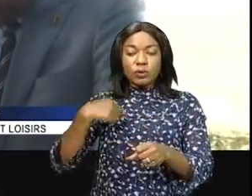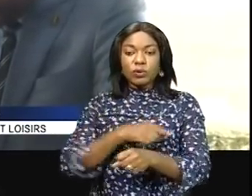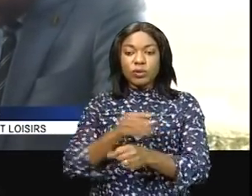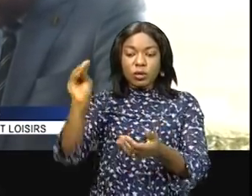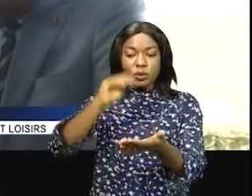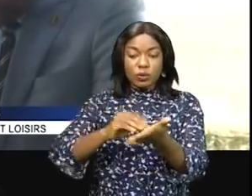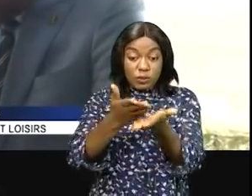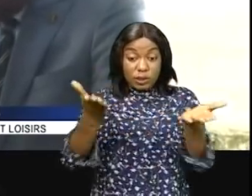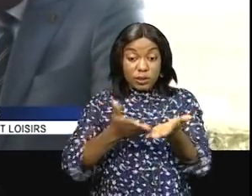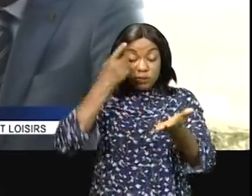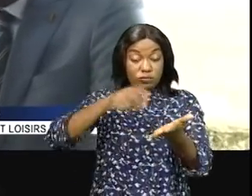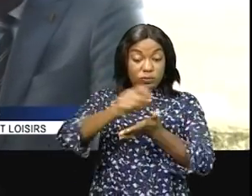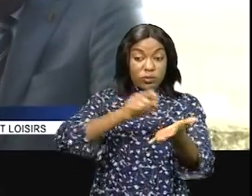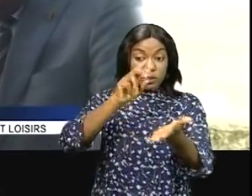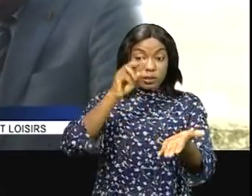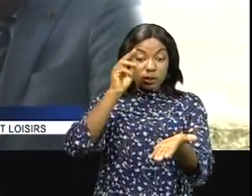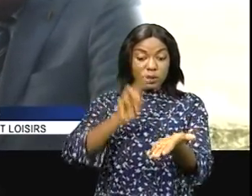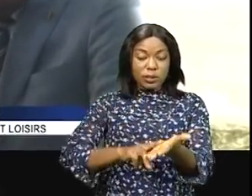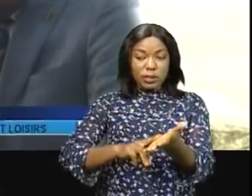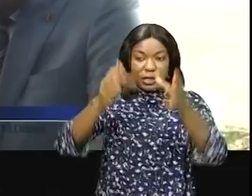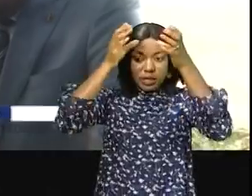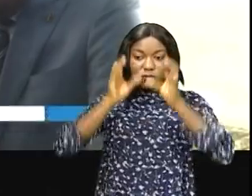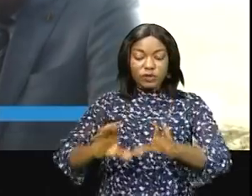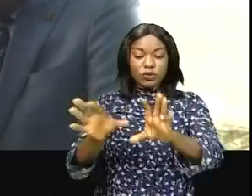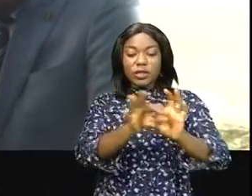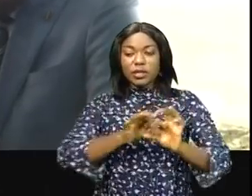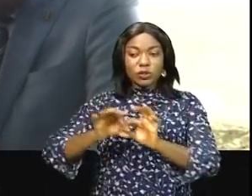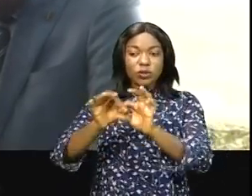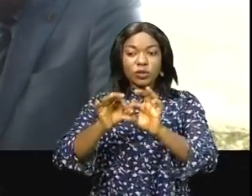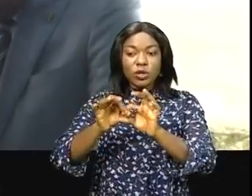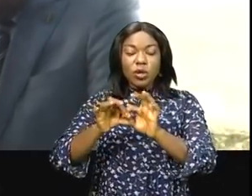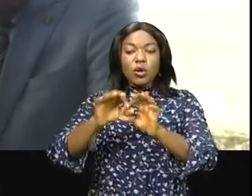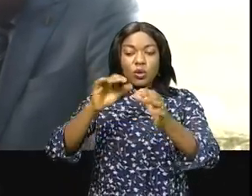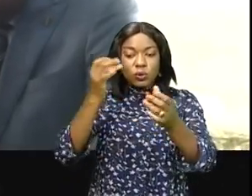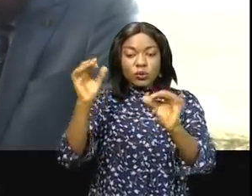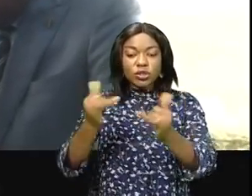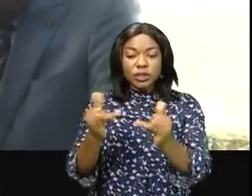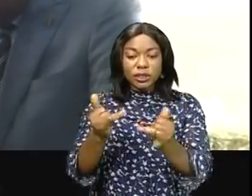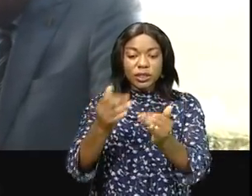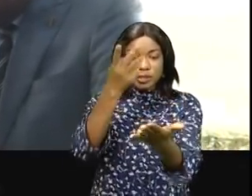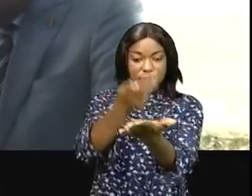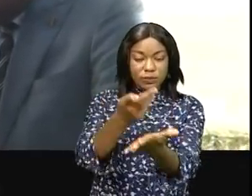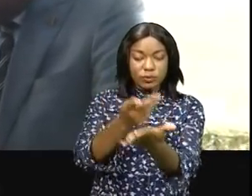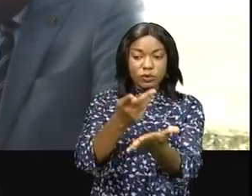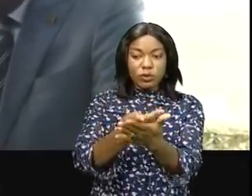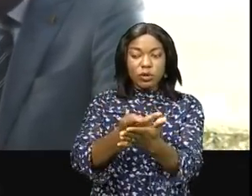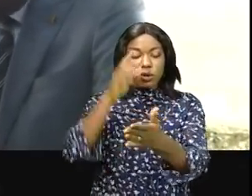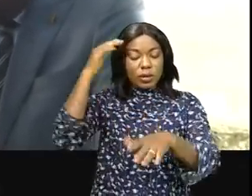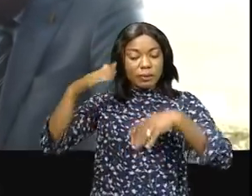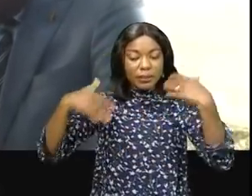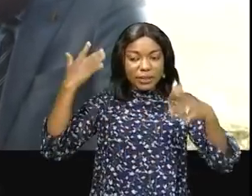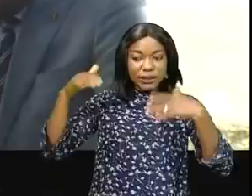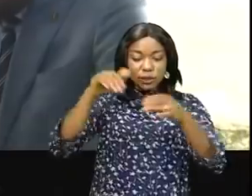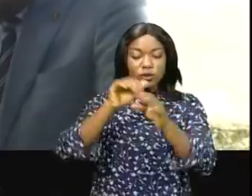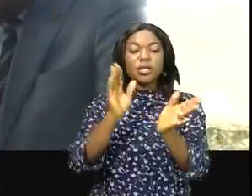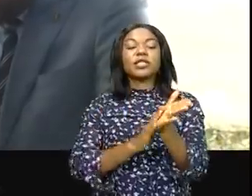retrouvons ici pour signer la convention relative au championnat de football scolaire pour le développement de la pratique du football en milieu